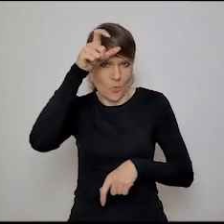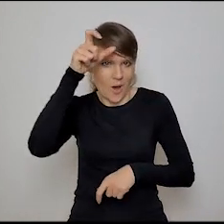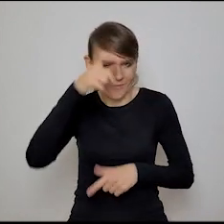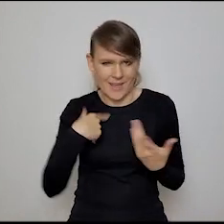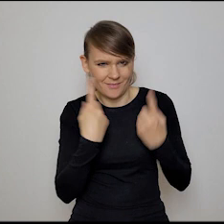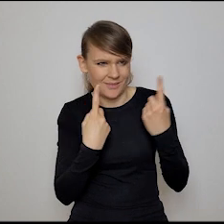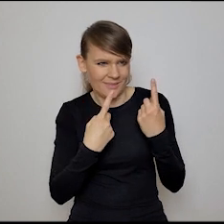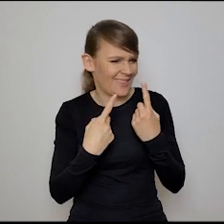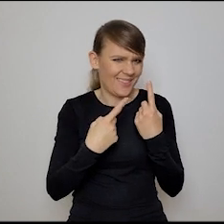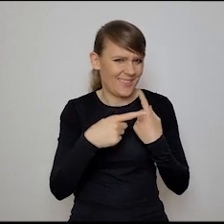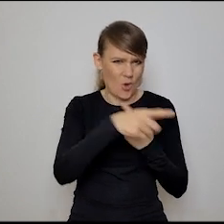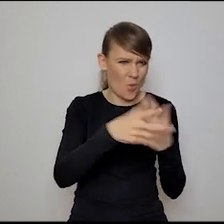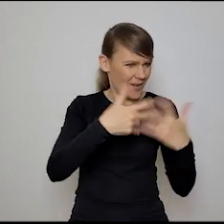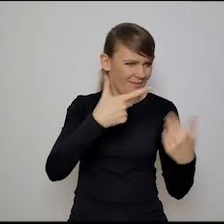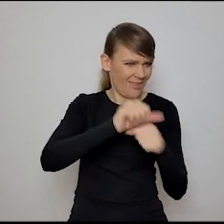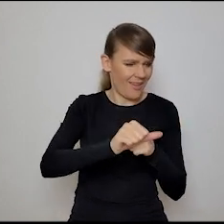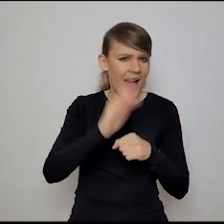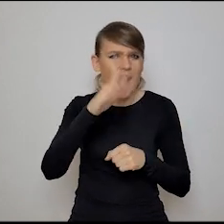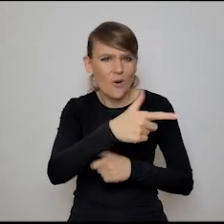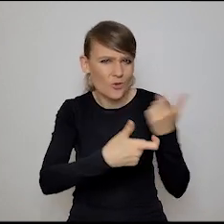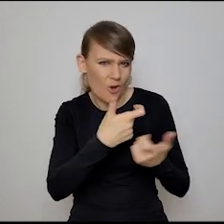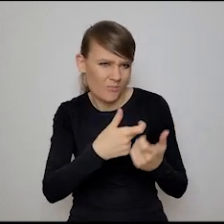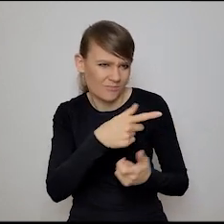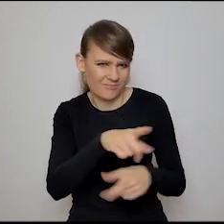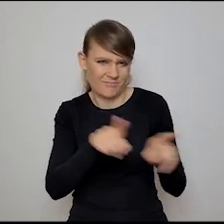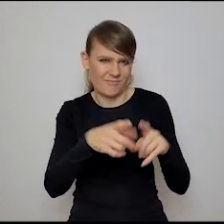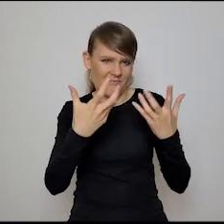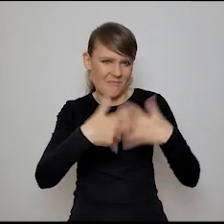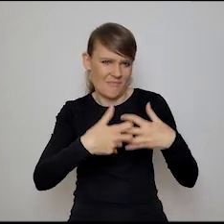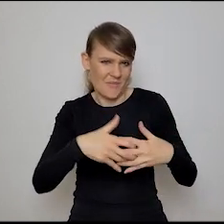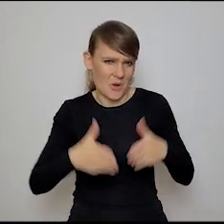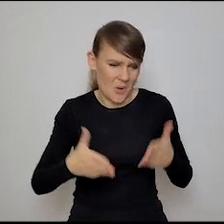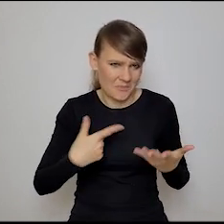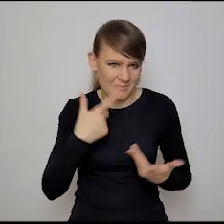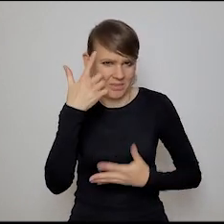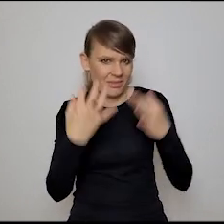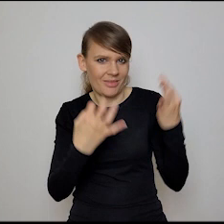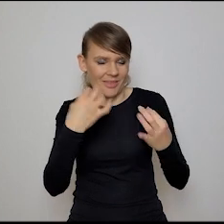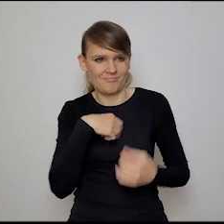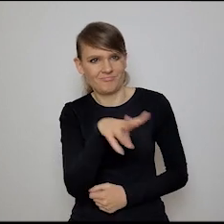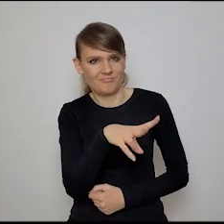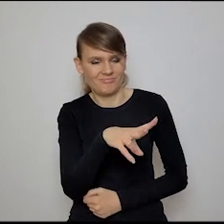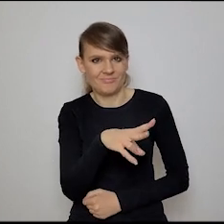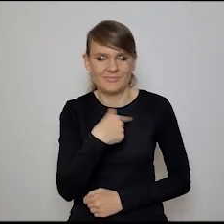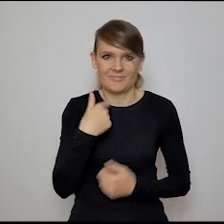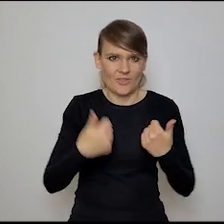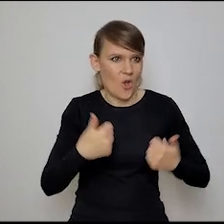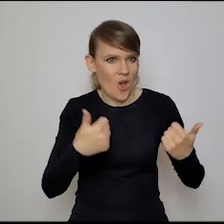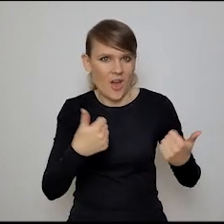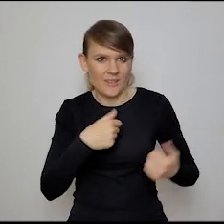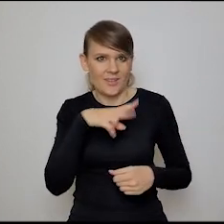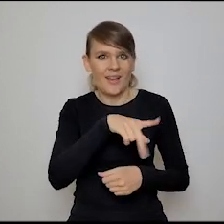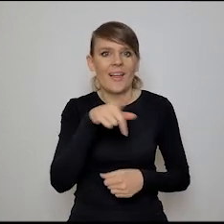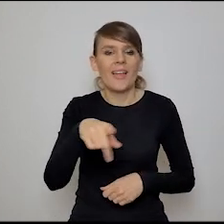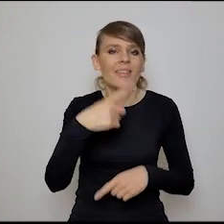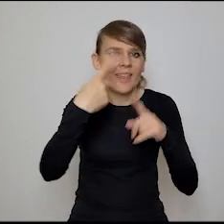że nie, to jednak nie jest maszyna, a potem robi coś tak maszynowego, że nie, to jednak jest maszyna. Ja stoję, jak ten głupi pod drzwiami w